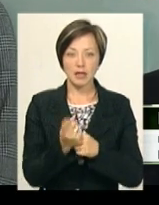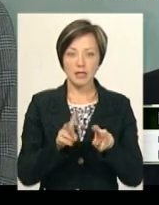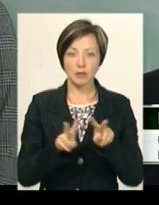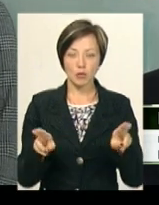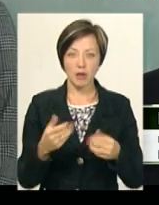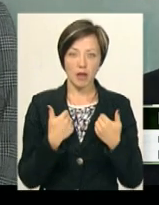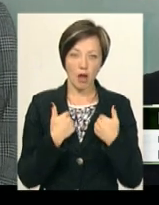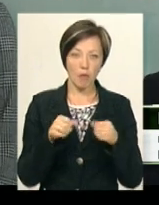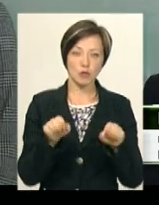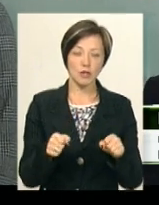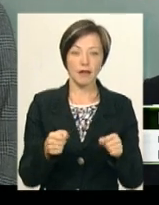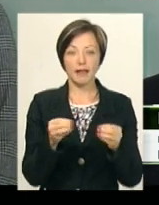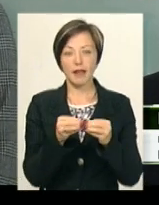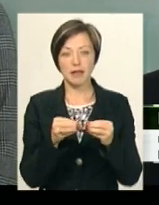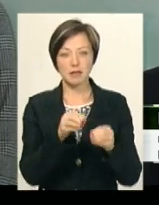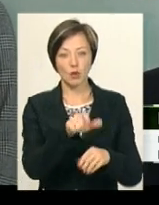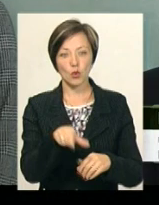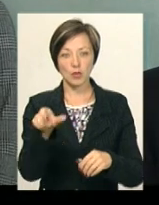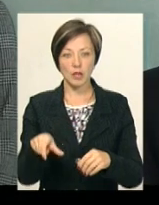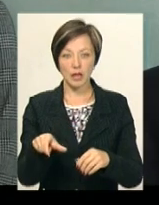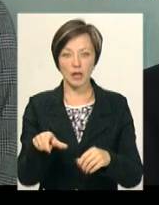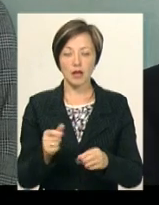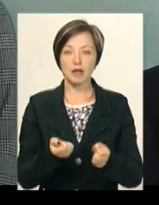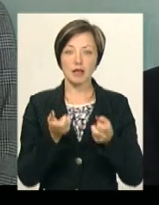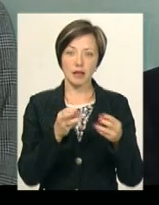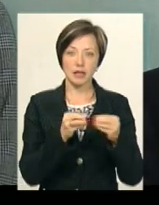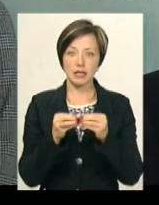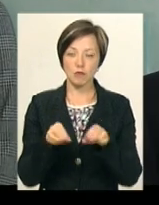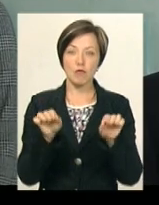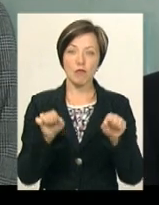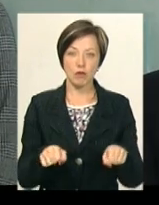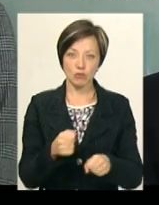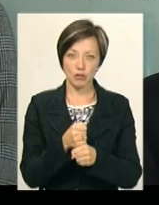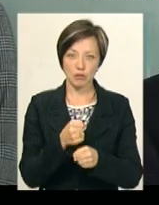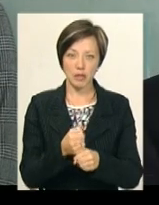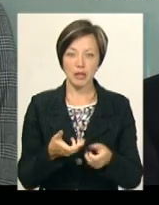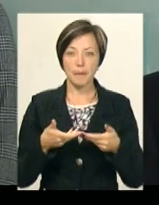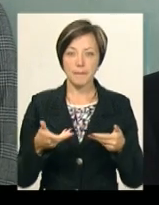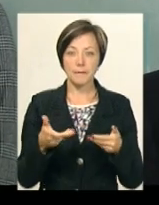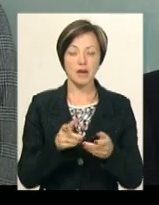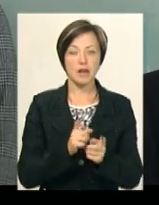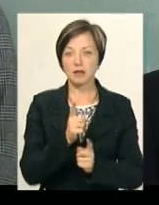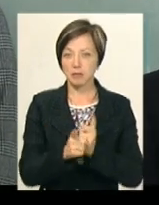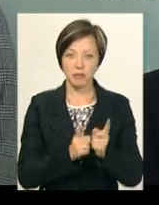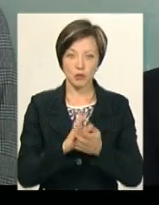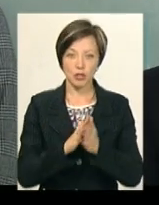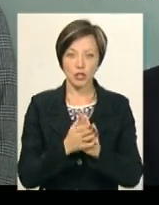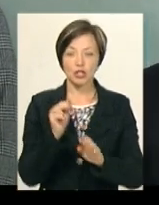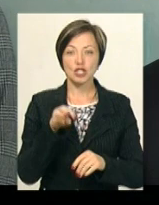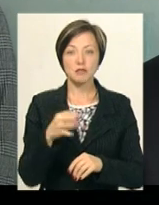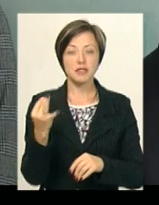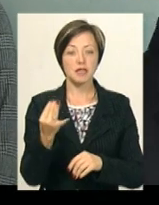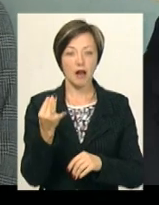самі люди, як я, чи можливо 10 людей збереться попаритися, я думаю, що це можна зробити. Ми кардинально змінимо ситуацію. І чим?